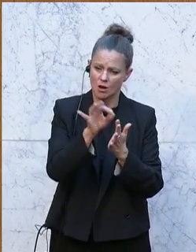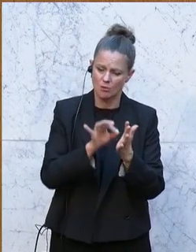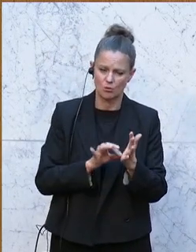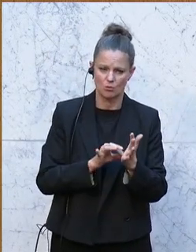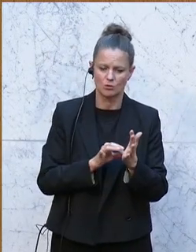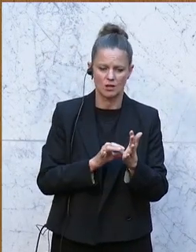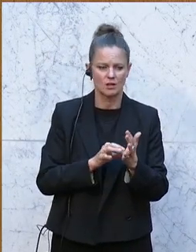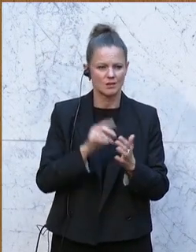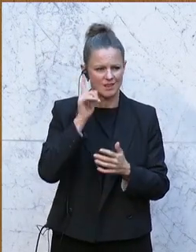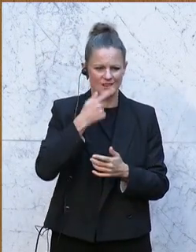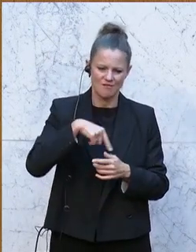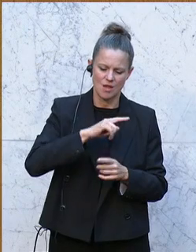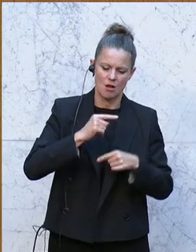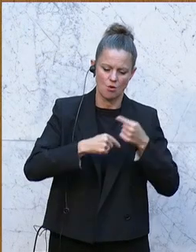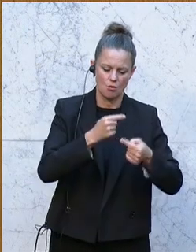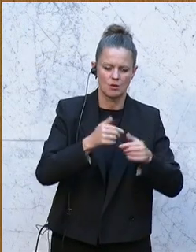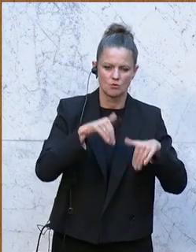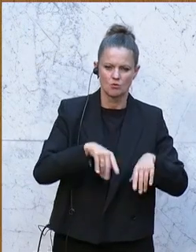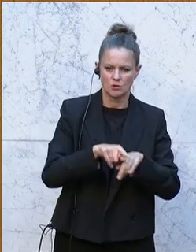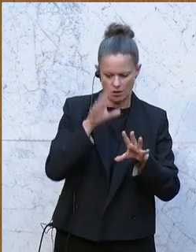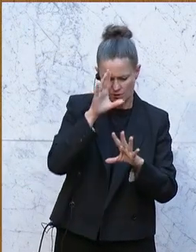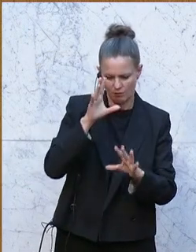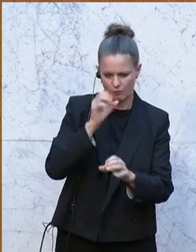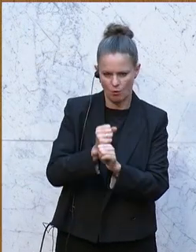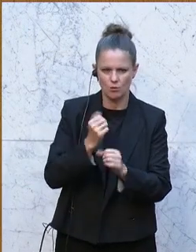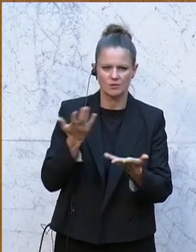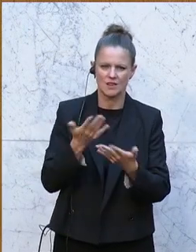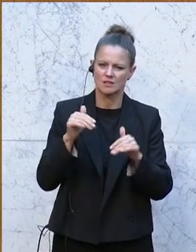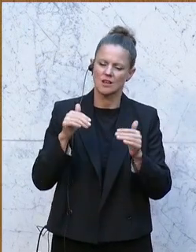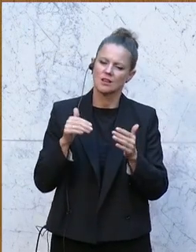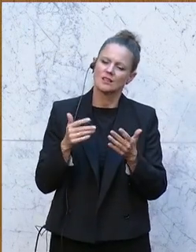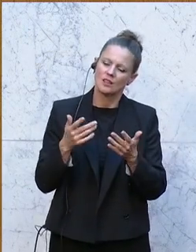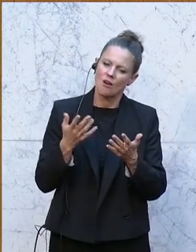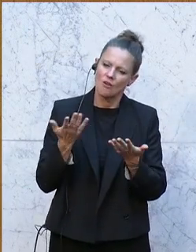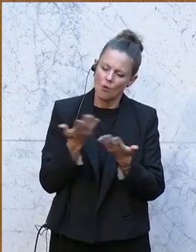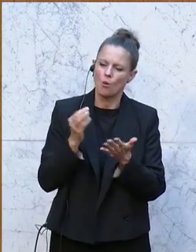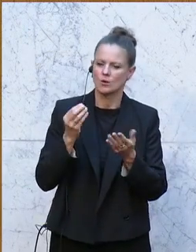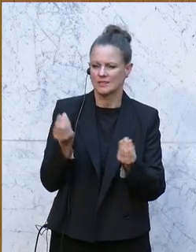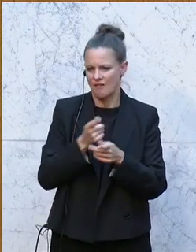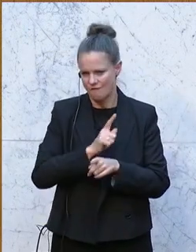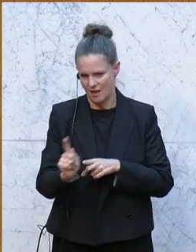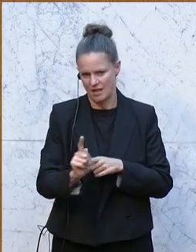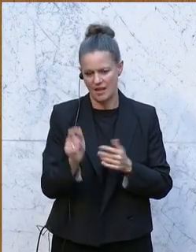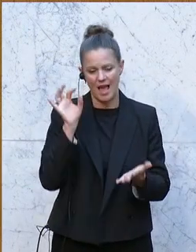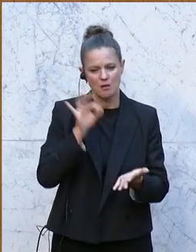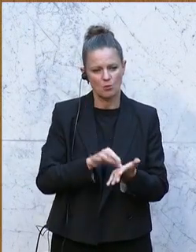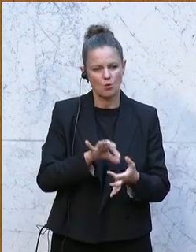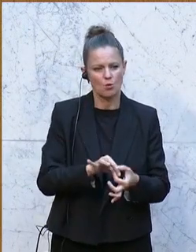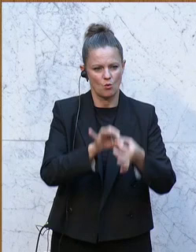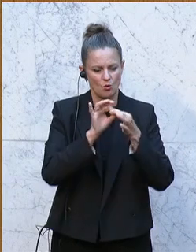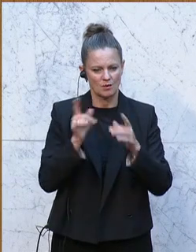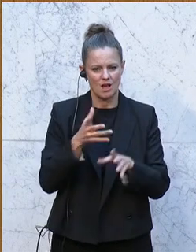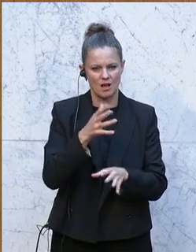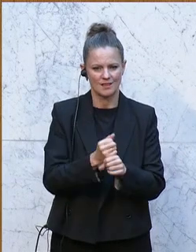Und ich glaube, das ist verständlich, dass wir in unserer Rolle auch darauf den Augenmerk legen wollen, wo eben noch nicht genug passiert. Und ein so ein Punkt, ein so ein